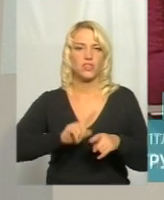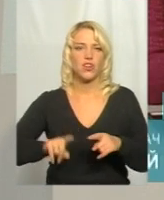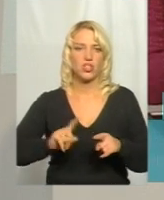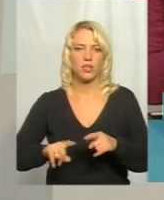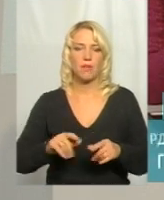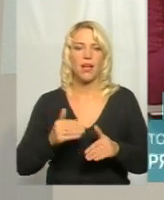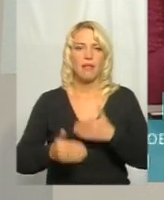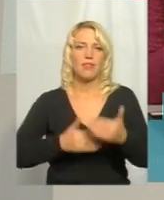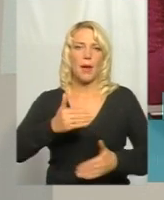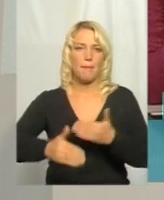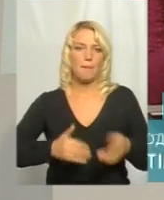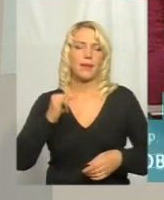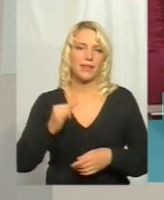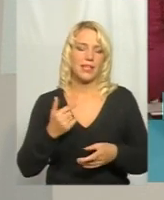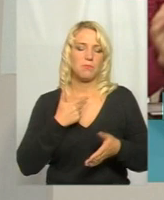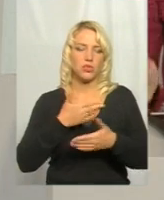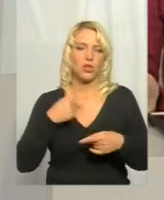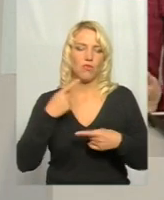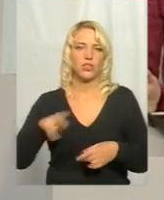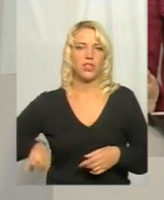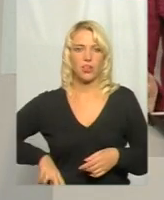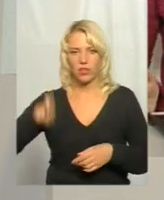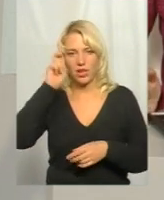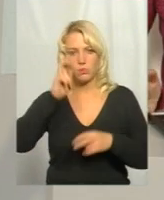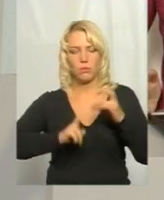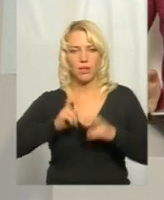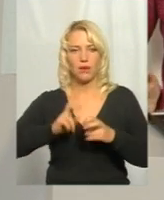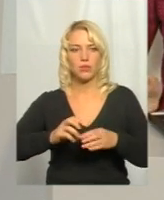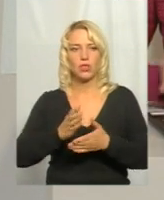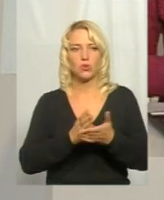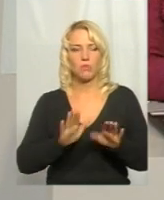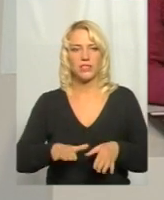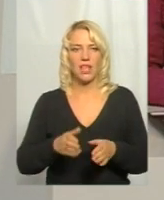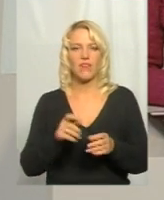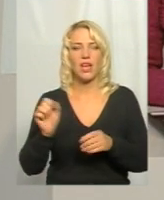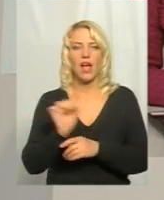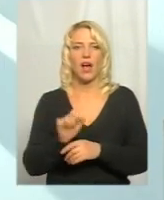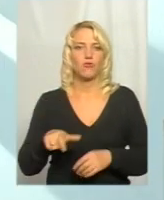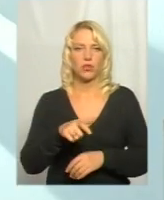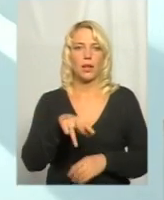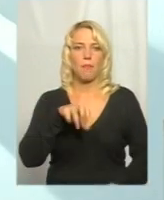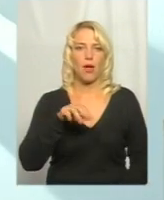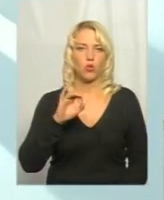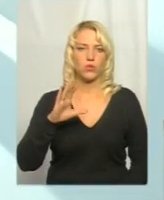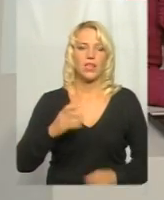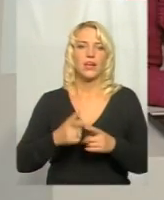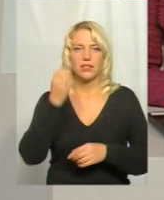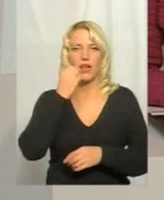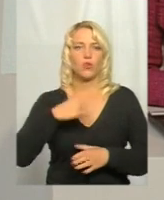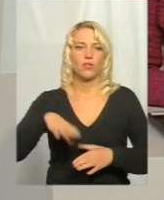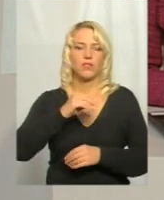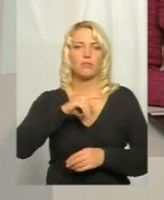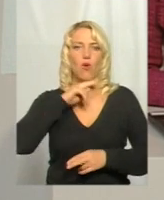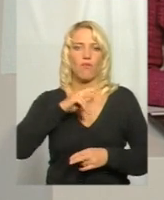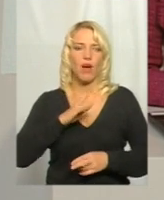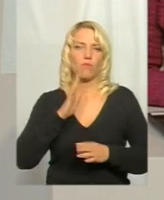темпами. І про це ми говорили із директором держпідприємства «Служба місцевих автодоріг» Сергієм Матусом. Всім дякую за увагу.